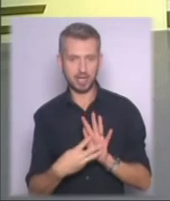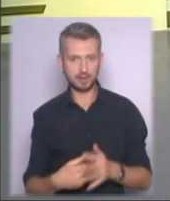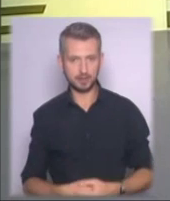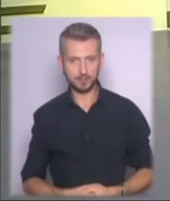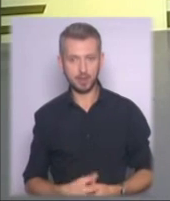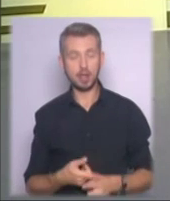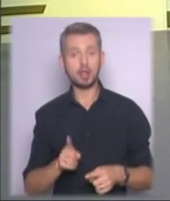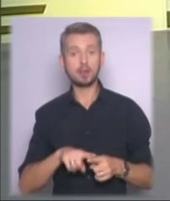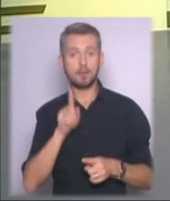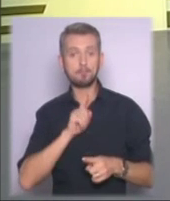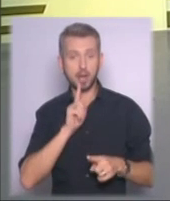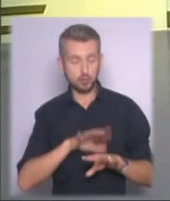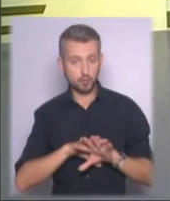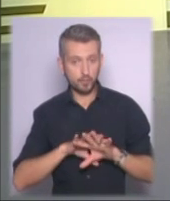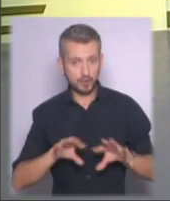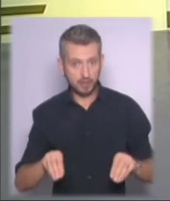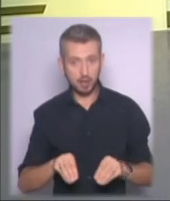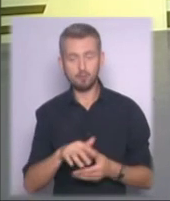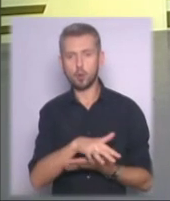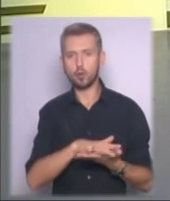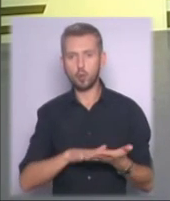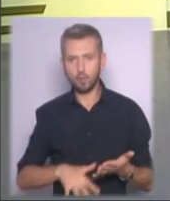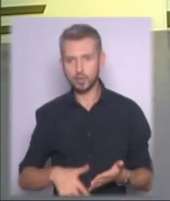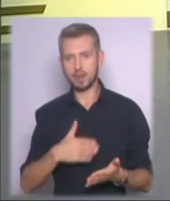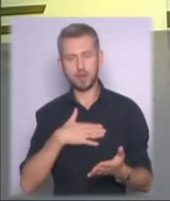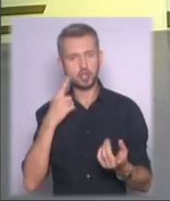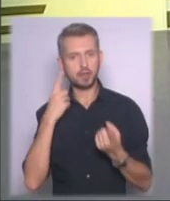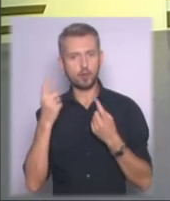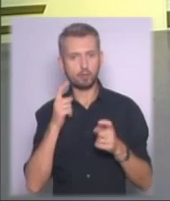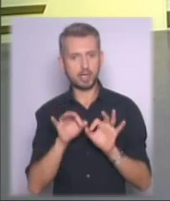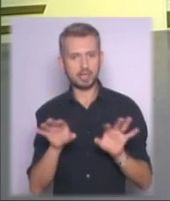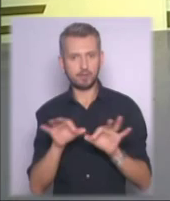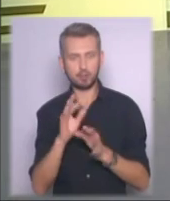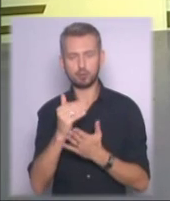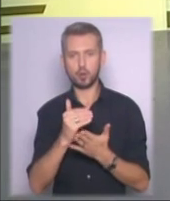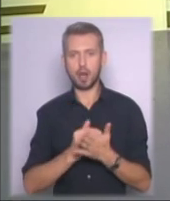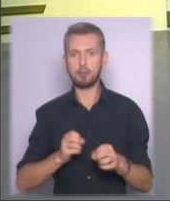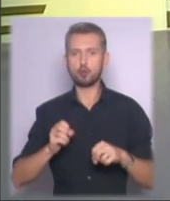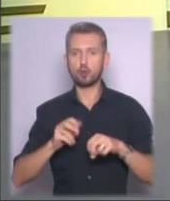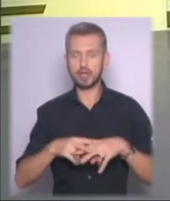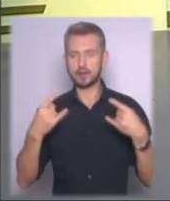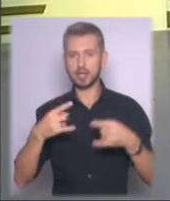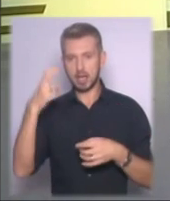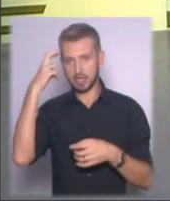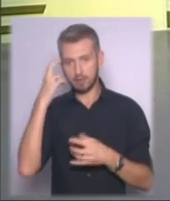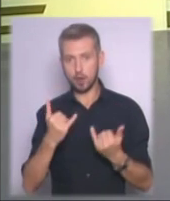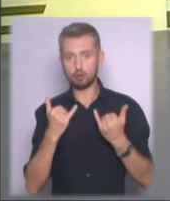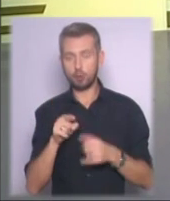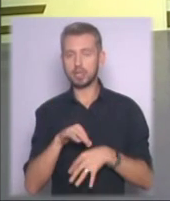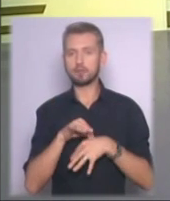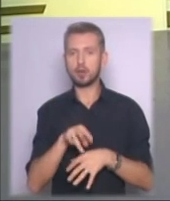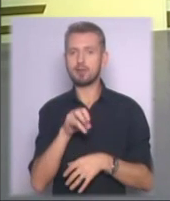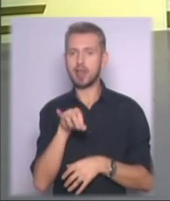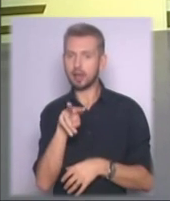Наразі поки що це все. Продовжить, звичайно, наш інформаційний випуск. Програма «Столиця» на телеканалі Київ. Сьогодні її ведуча Лили